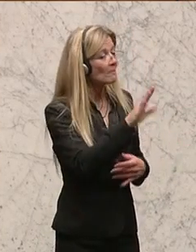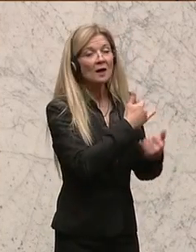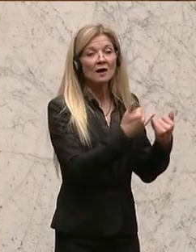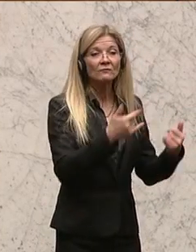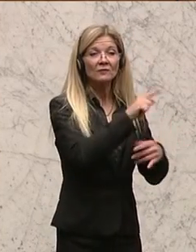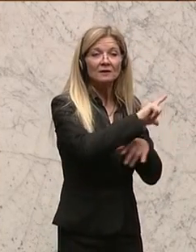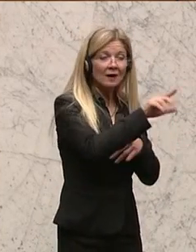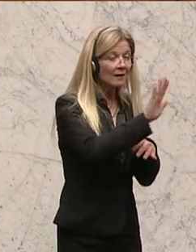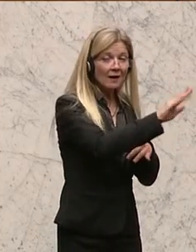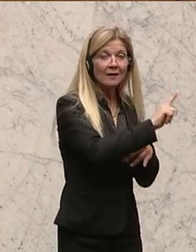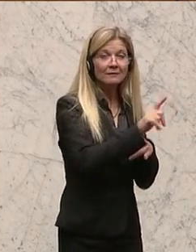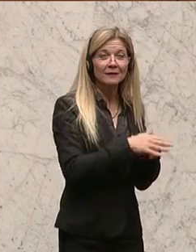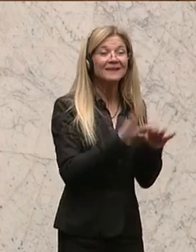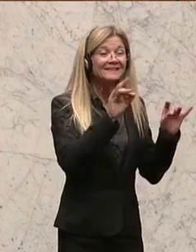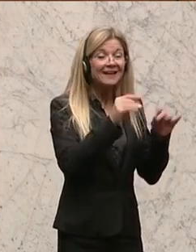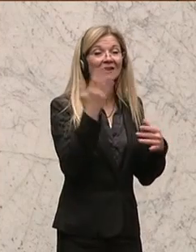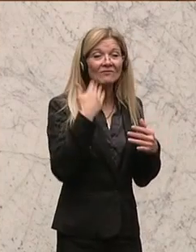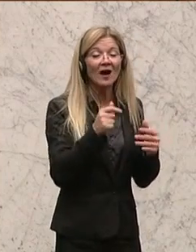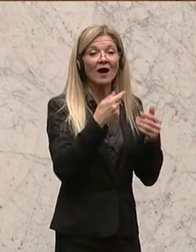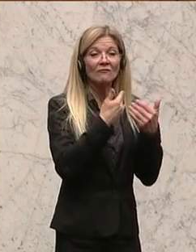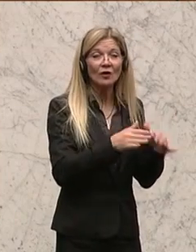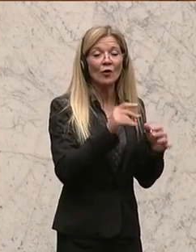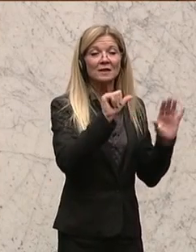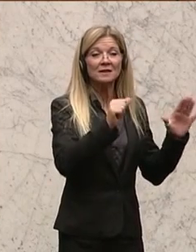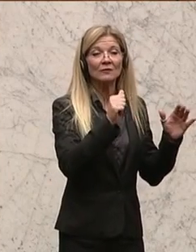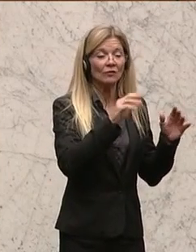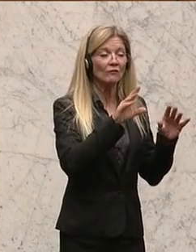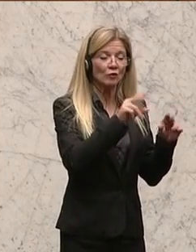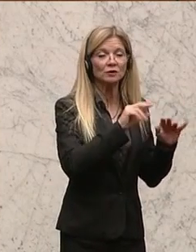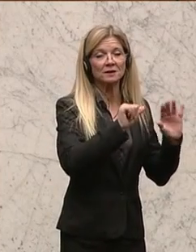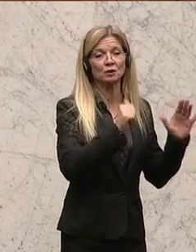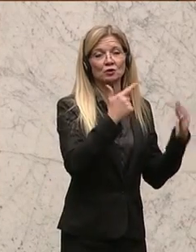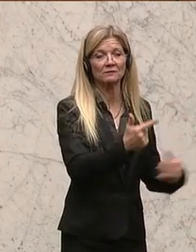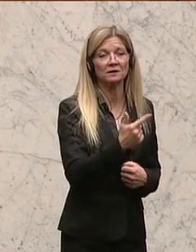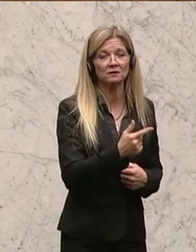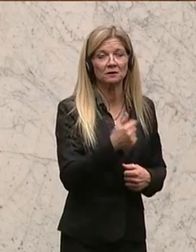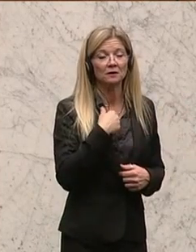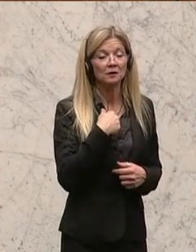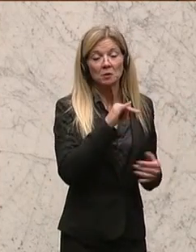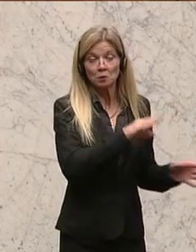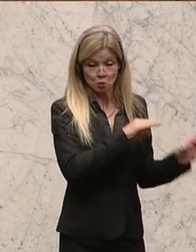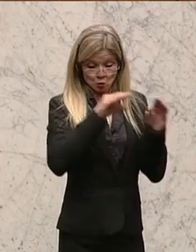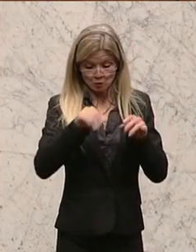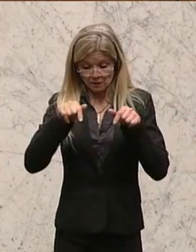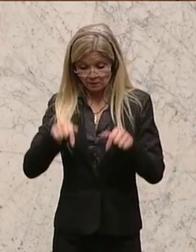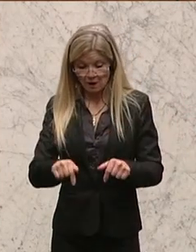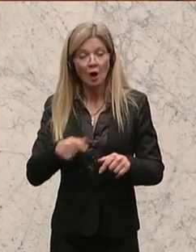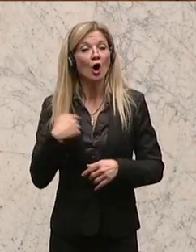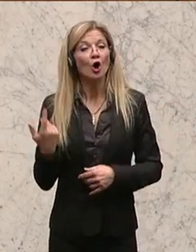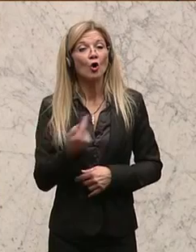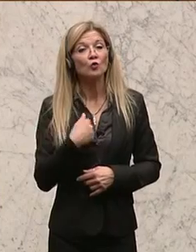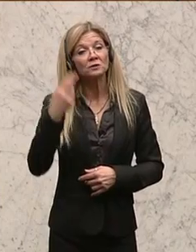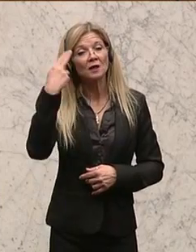26 verloren haben. Und jetzt muss man das übersetzen und schauen, was sagt denn unser Herr Landeshauptmann